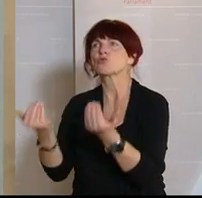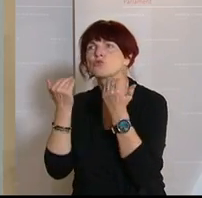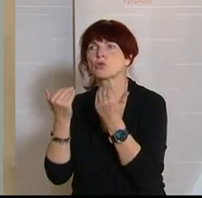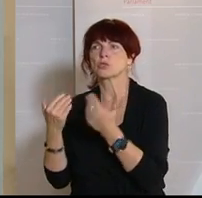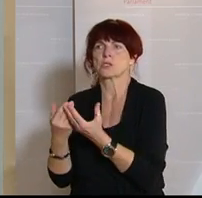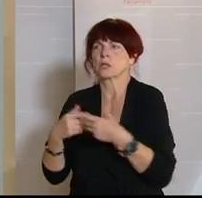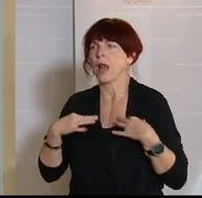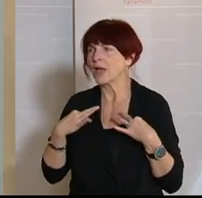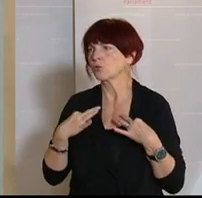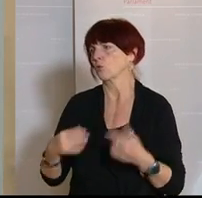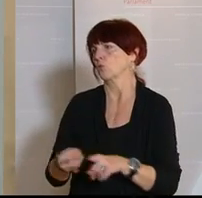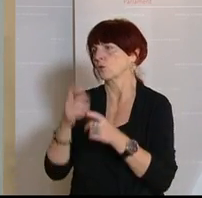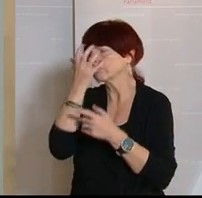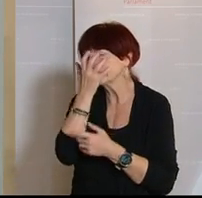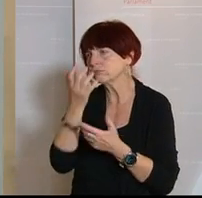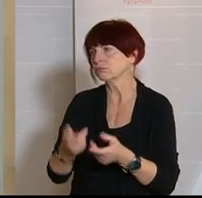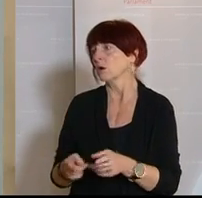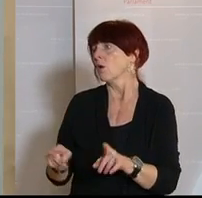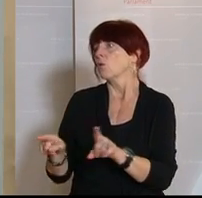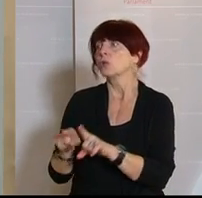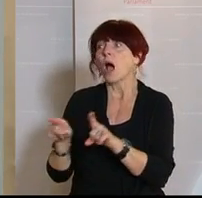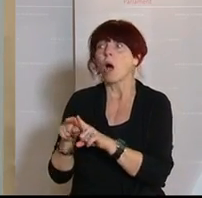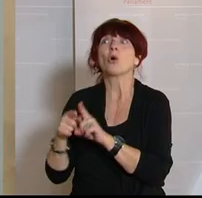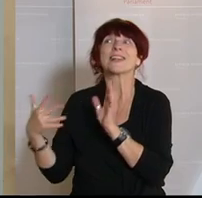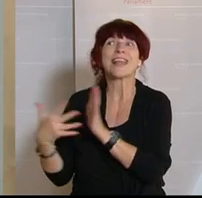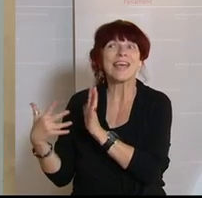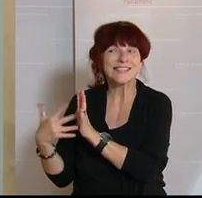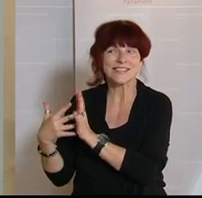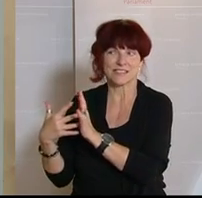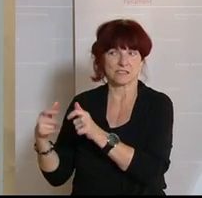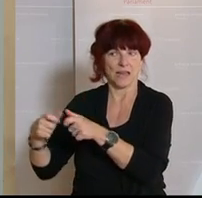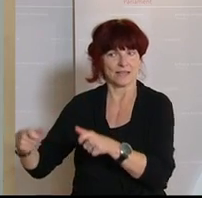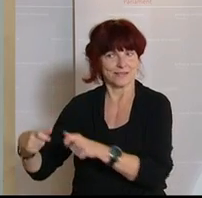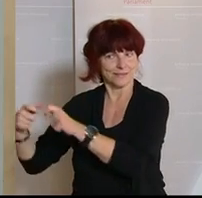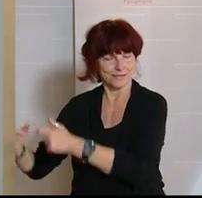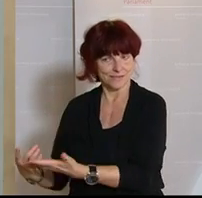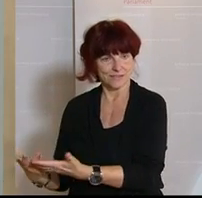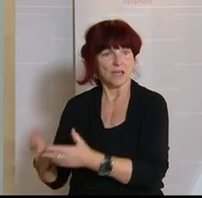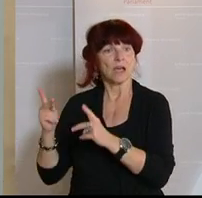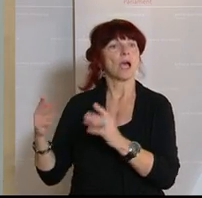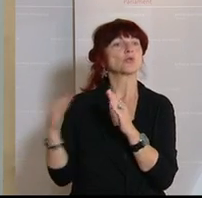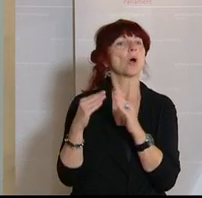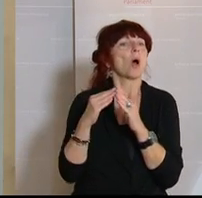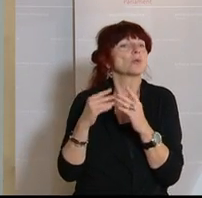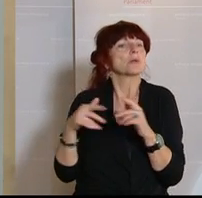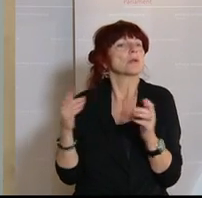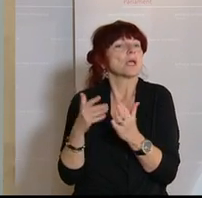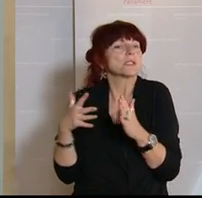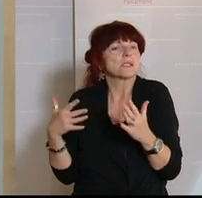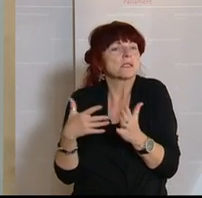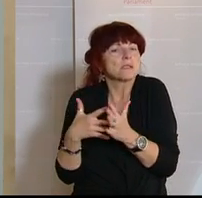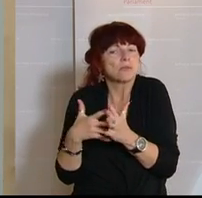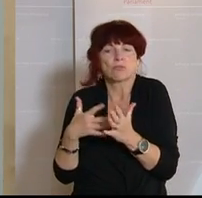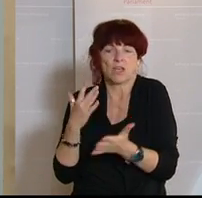und würde auch schneller gehen. Also auch hier bitte nicht darauf zu vergessen, 150.000 Personen in Österreich werden durch mobile